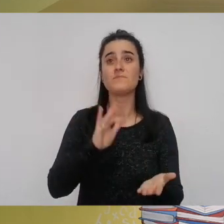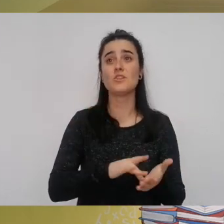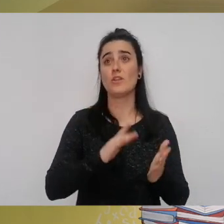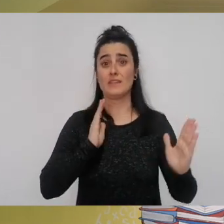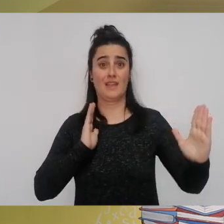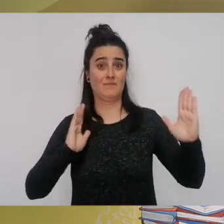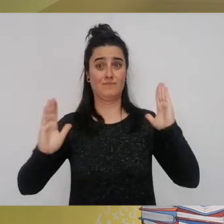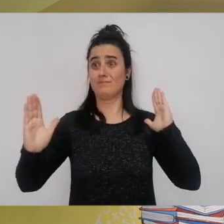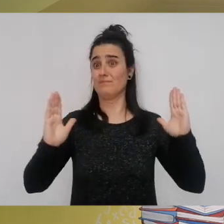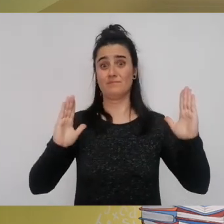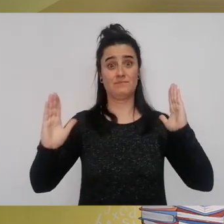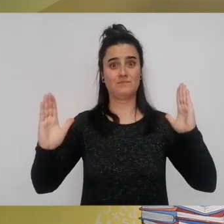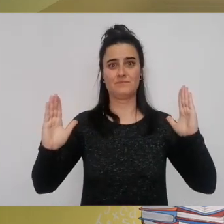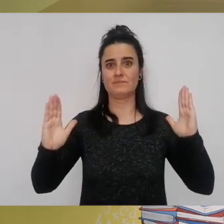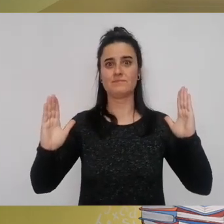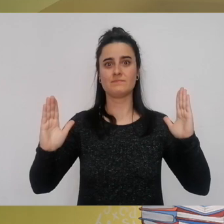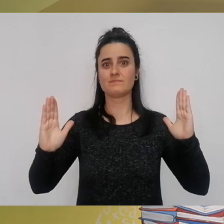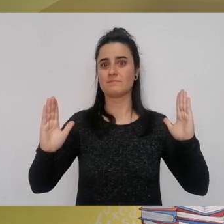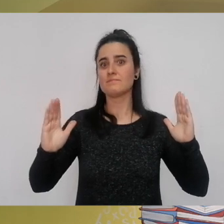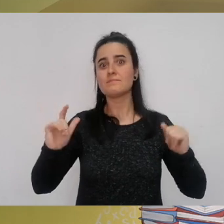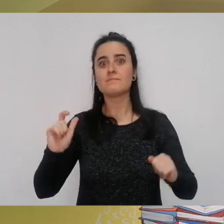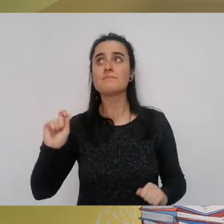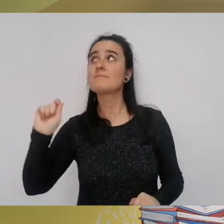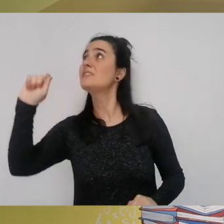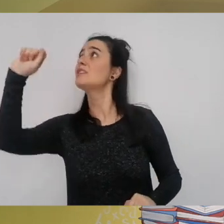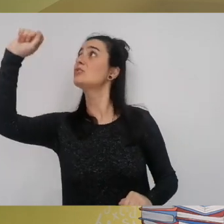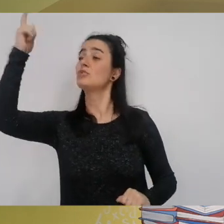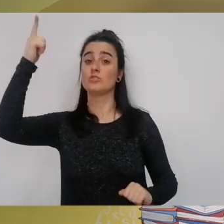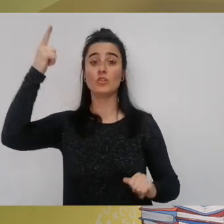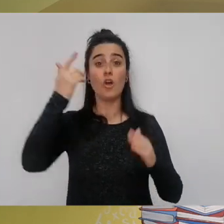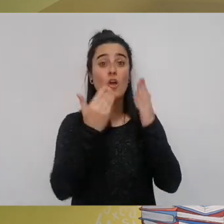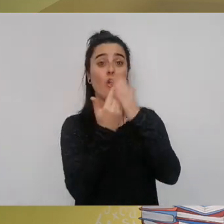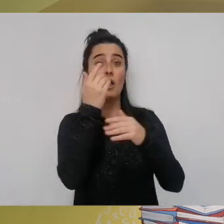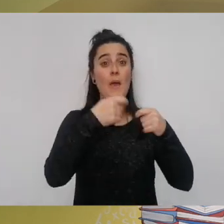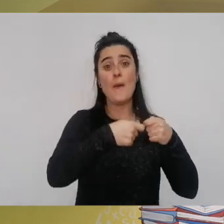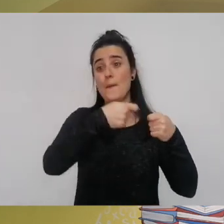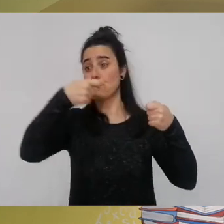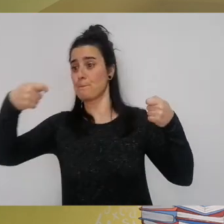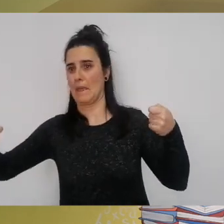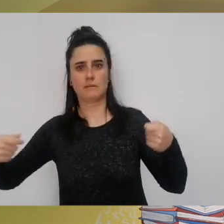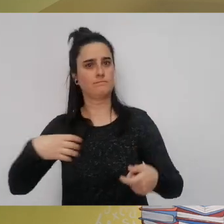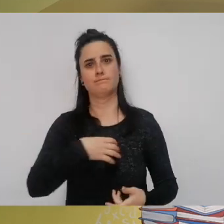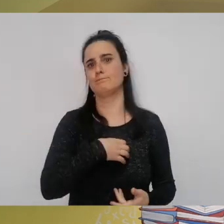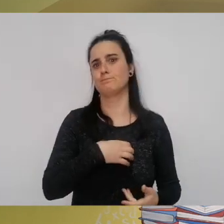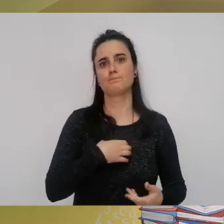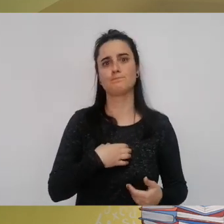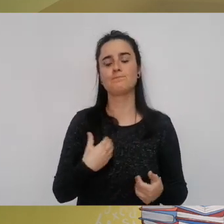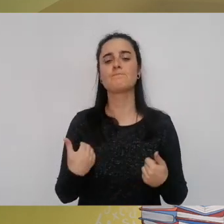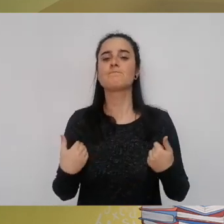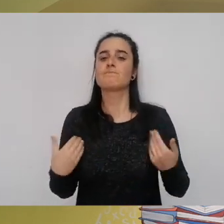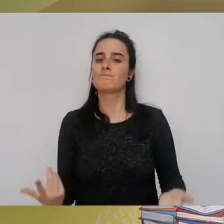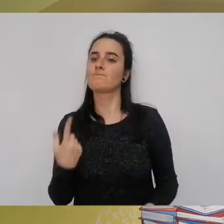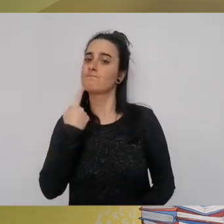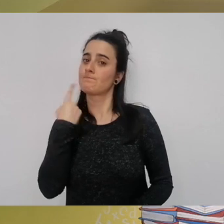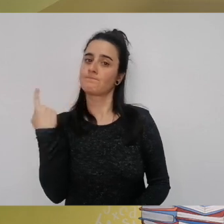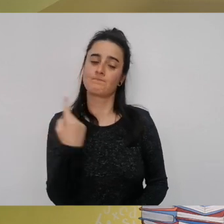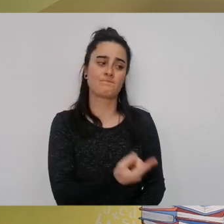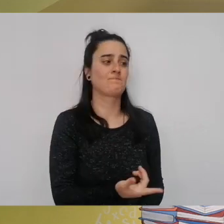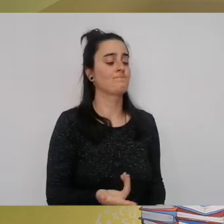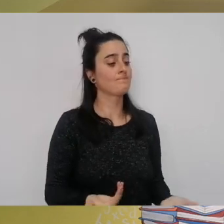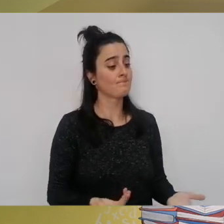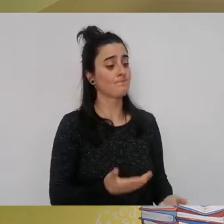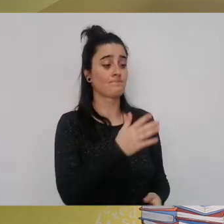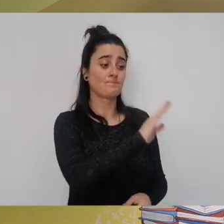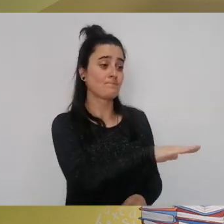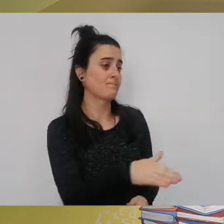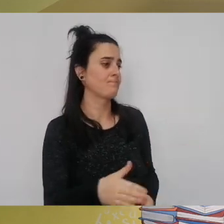momentu bat nun ezin zuen egun agelago luzatu eta guztia mandrako nela esan ziren eskaldun